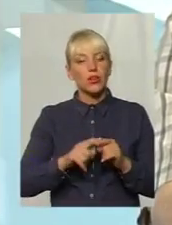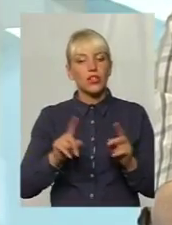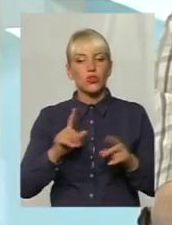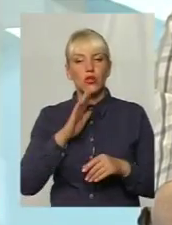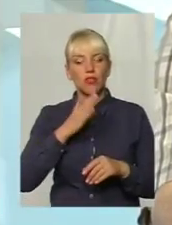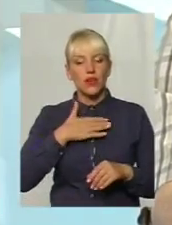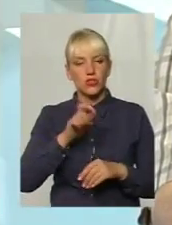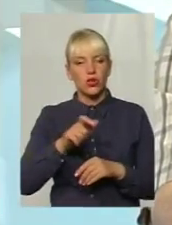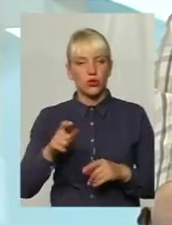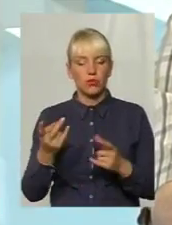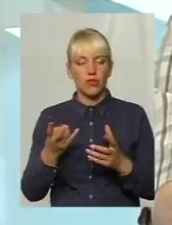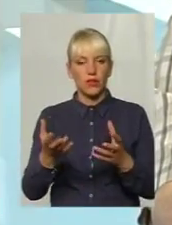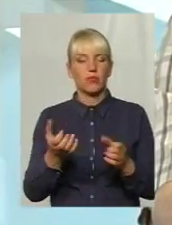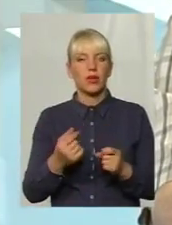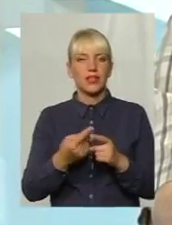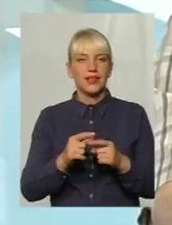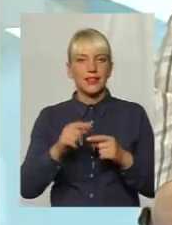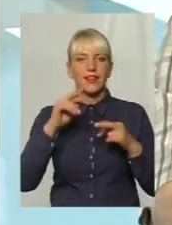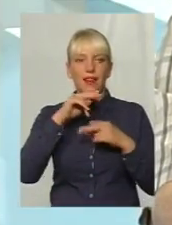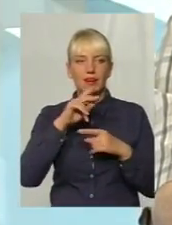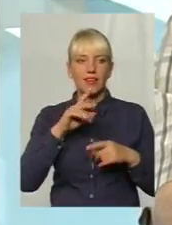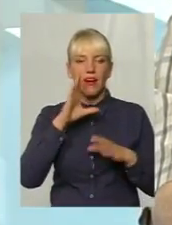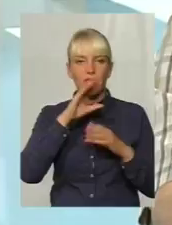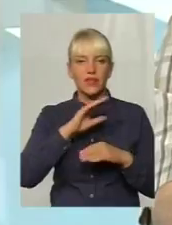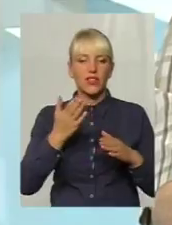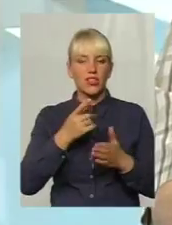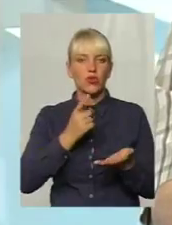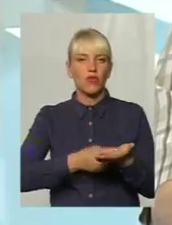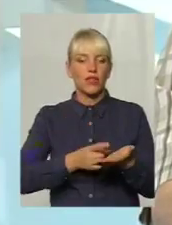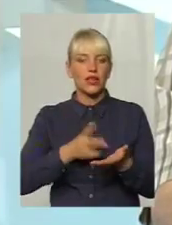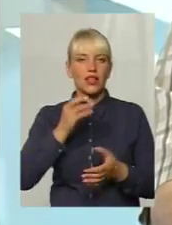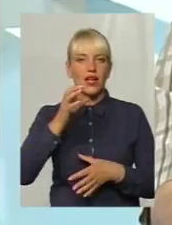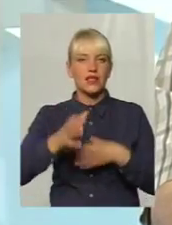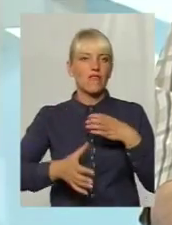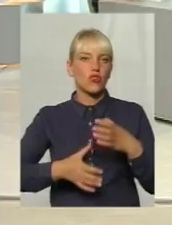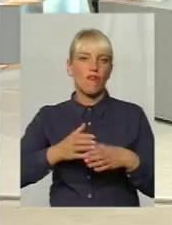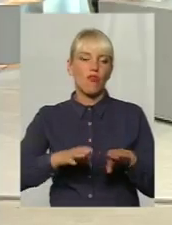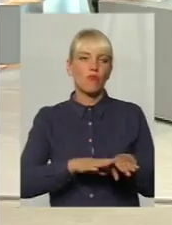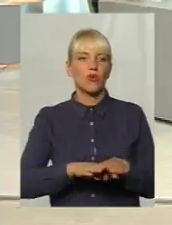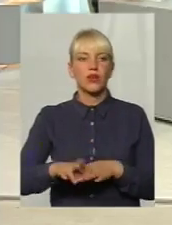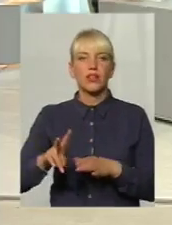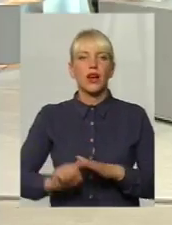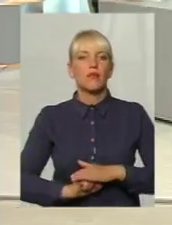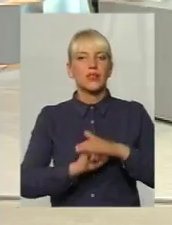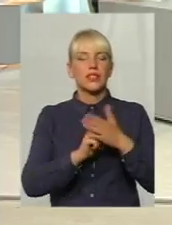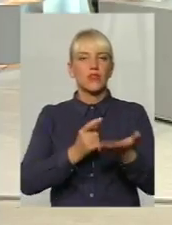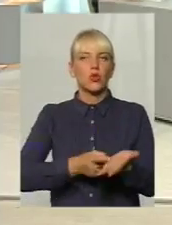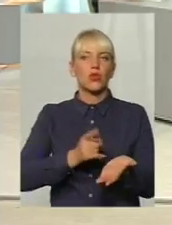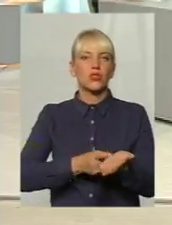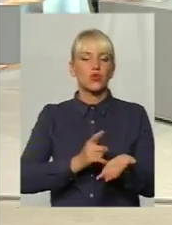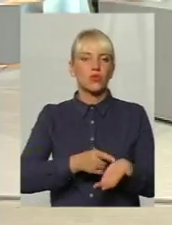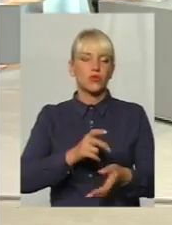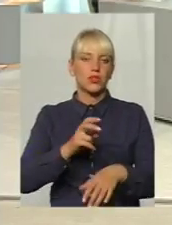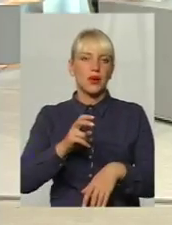приймати тільки ті ліки, ефективність яких доведено на світовому рівні, на підставах доказової медицини,